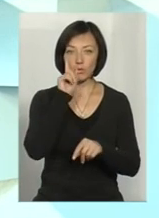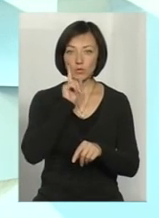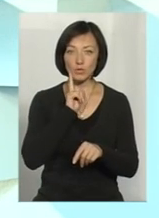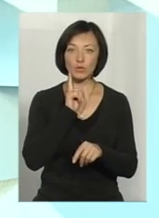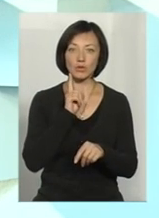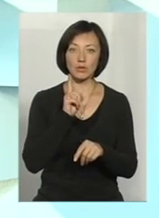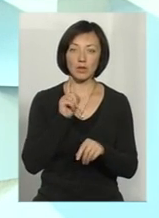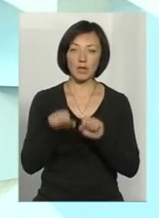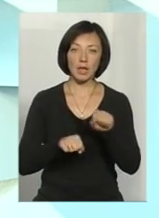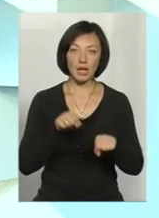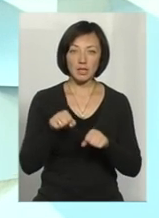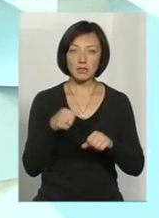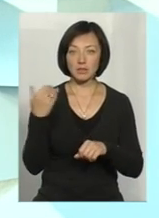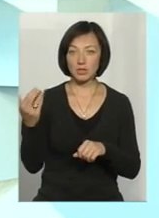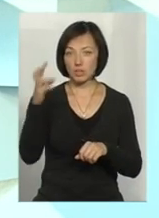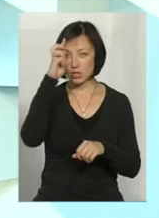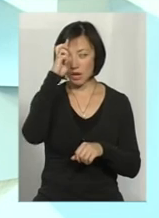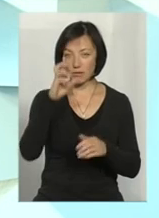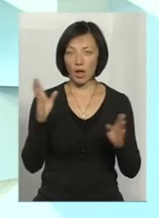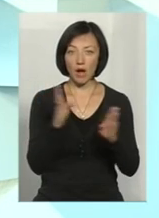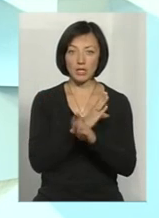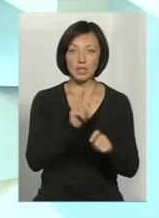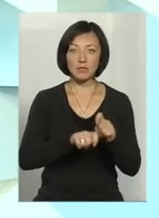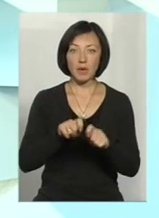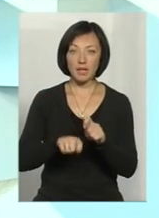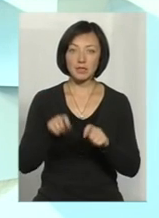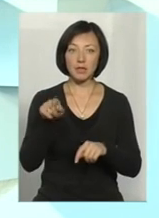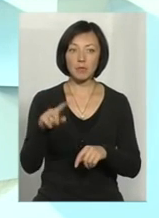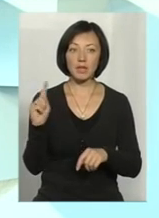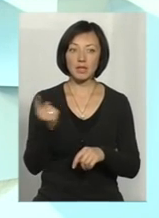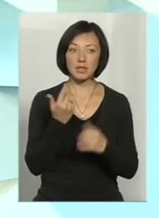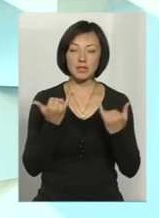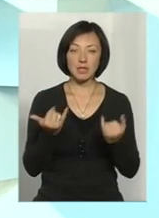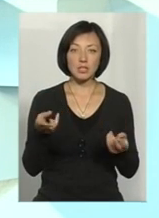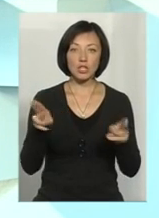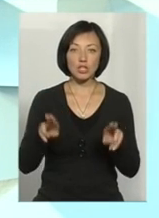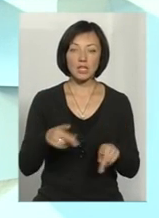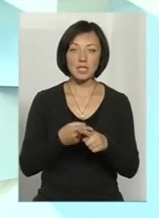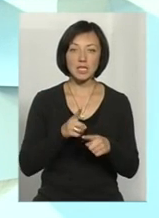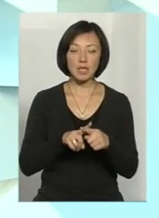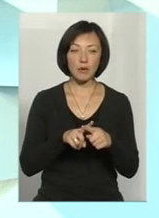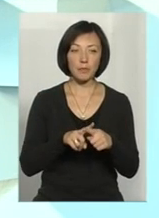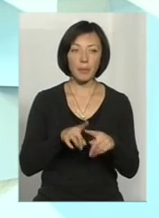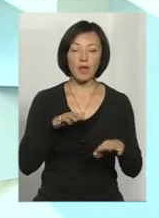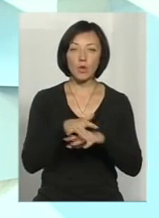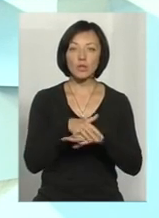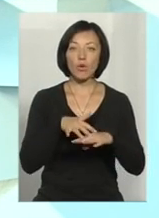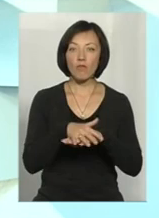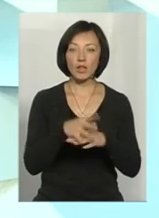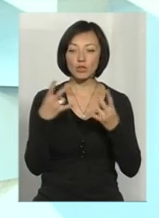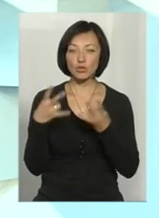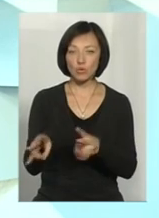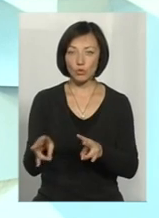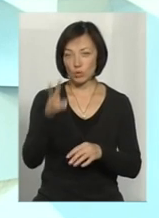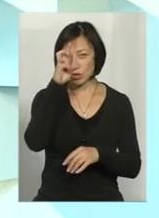їхати. Зі сторони Державної екологічної інспекції, там єдине, що на даний час залишається, це розрахувати шкоду заподійної держави,